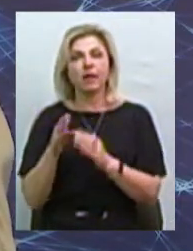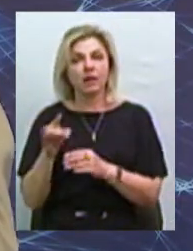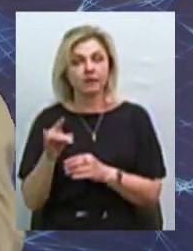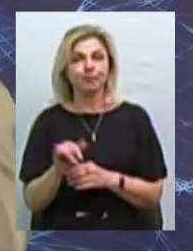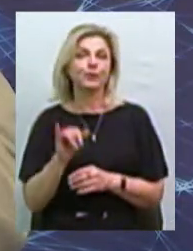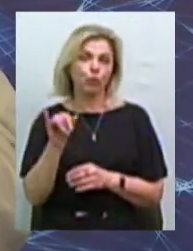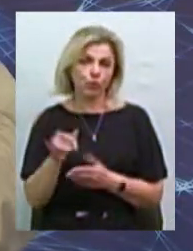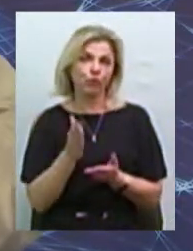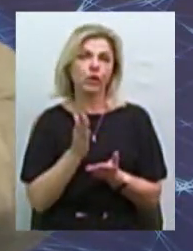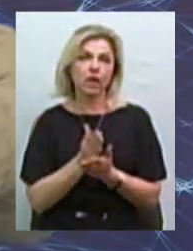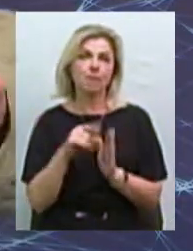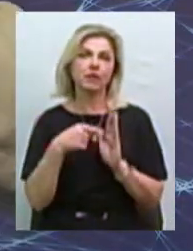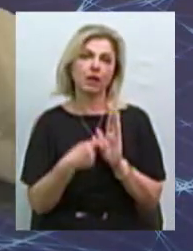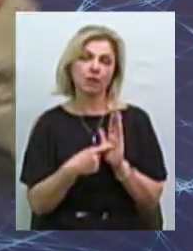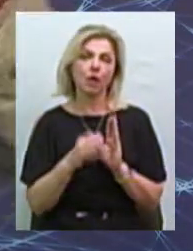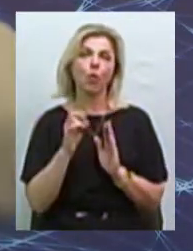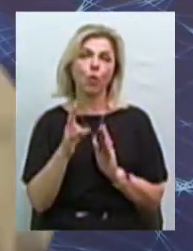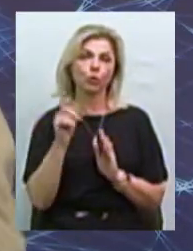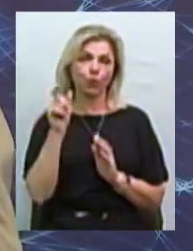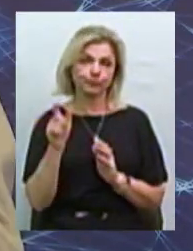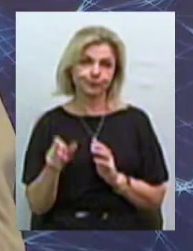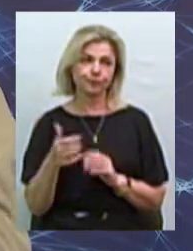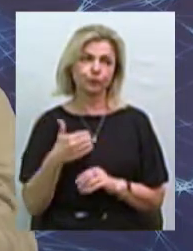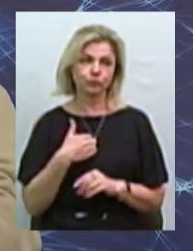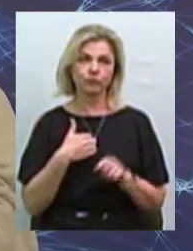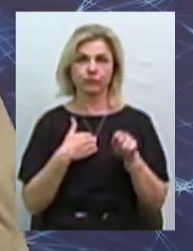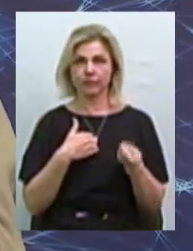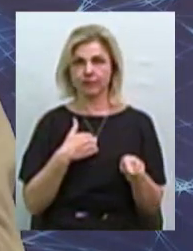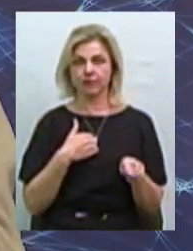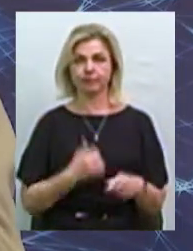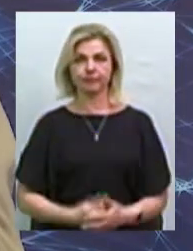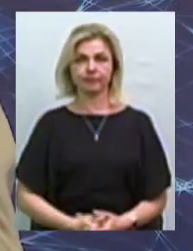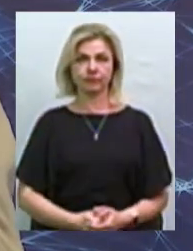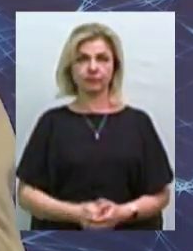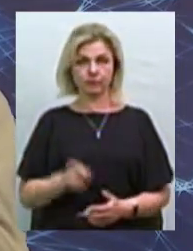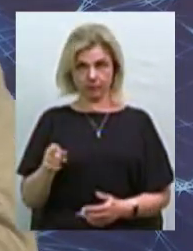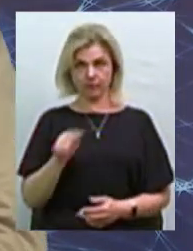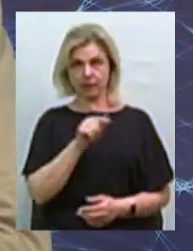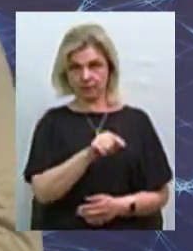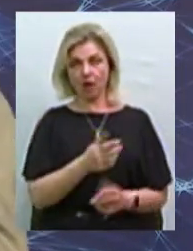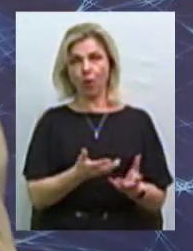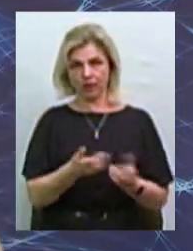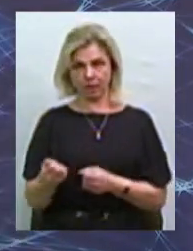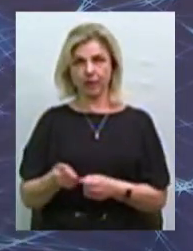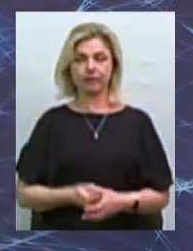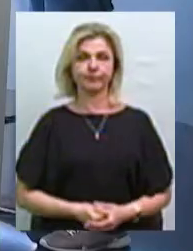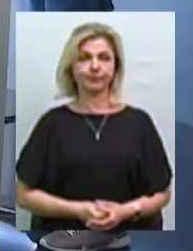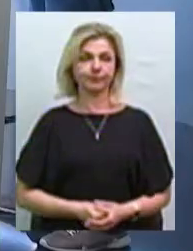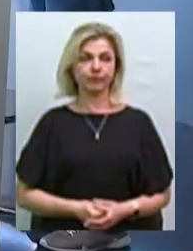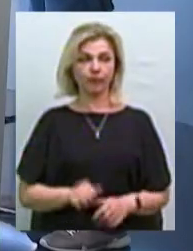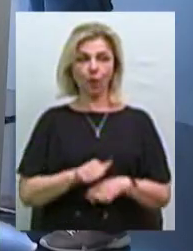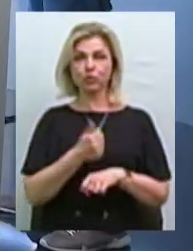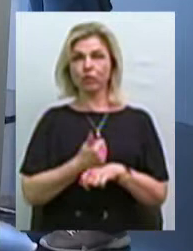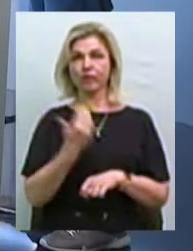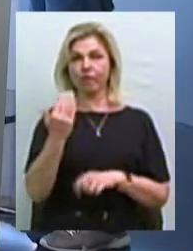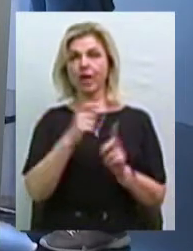нього є питання. Він хоче ось це. І він це отримає. Михайло, основна ваша теза,